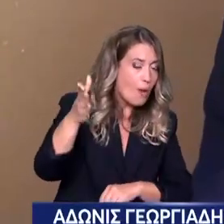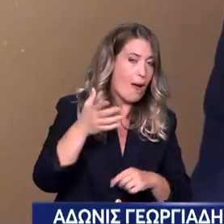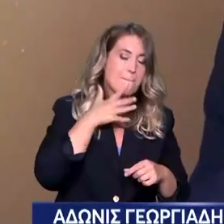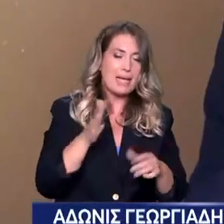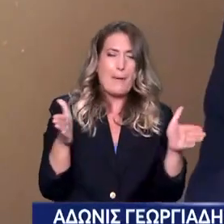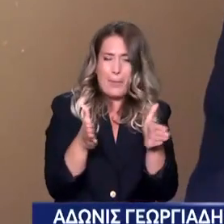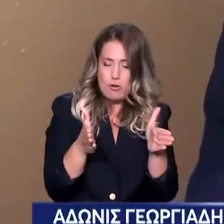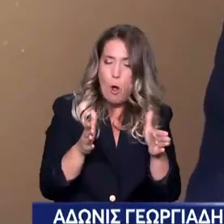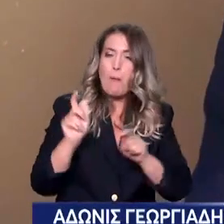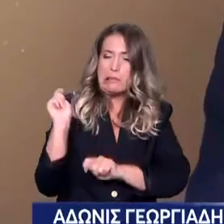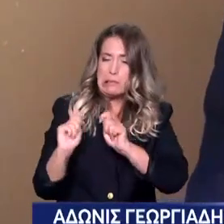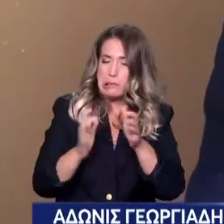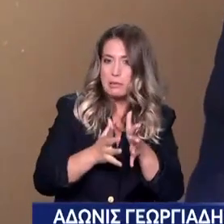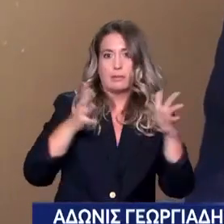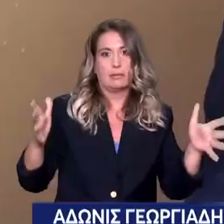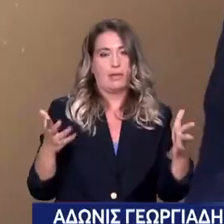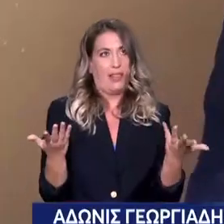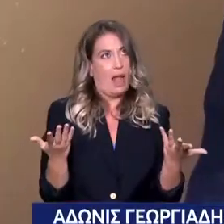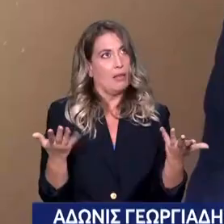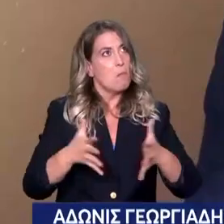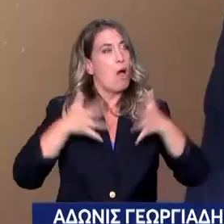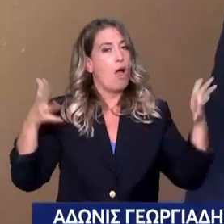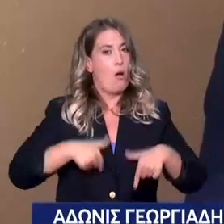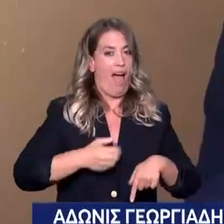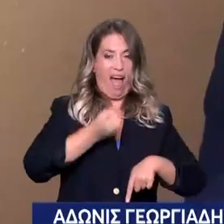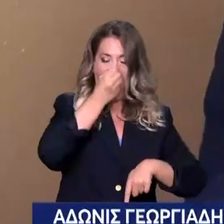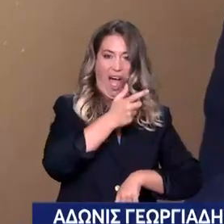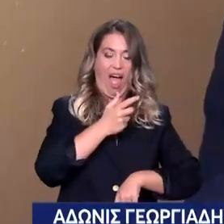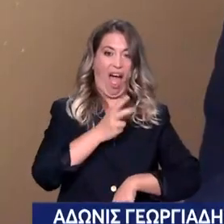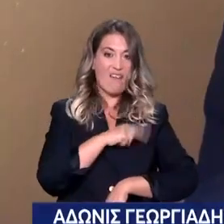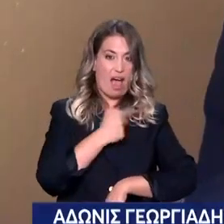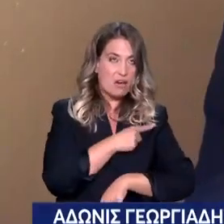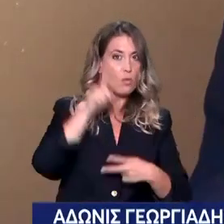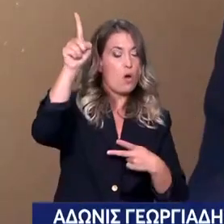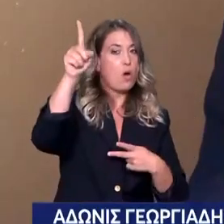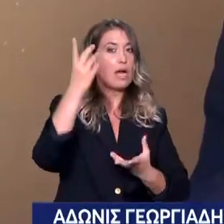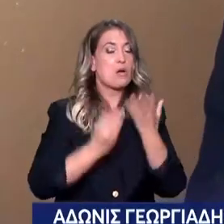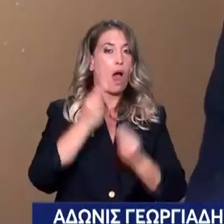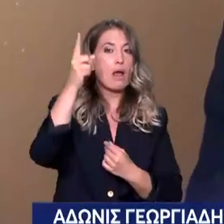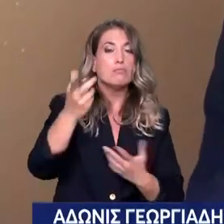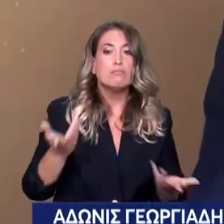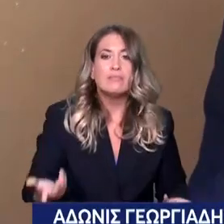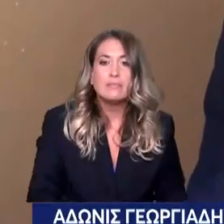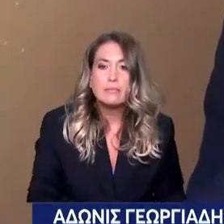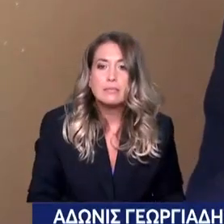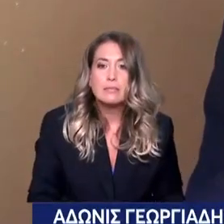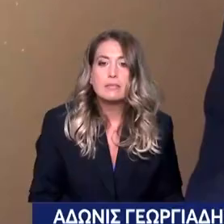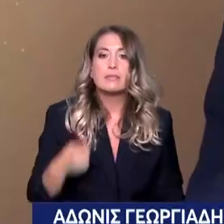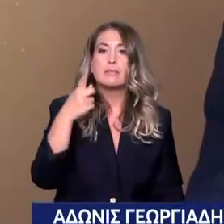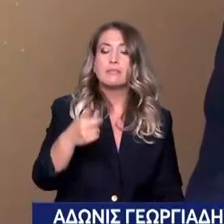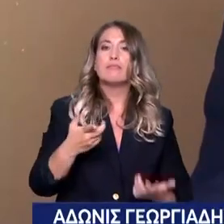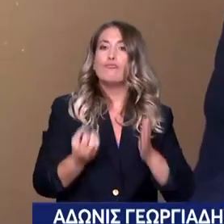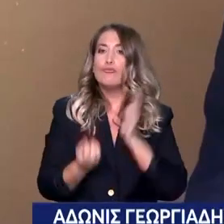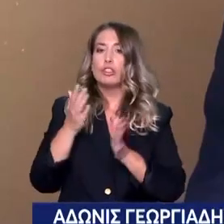σημαντικό νοσοκομείο, νομίζω είναι το δεύτερο μεγαλύτερο μετά τον Ευαγγελισμό, δηλαδή είναι ένα κομβικό νοσοκομείο. Δεν πήρε, ενώ έφτιαξε νέες